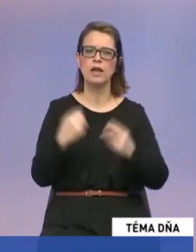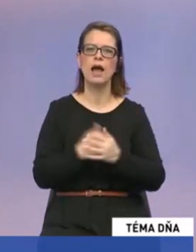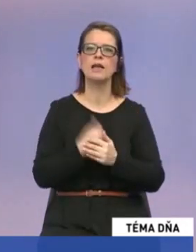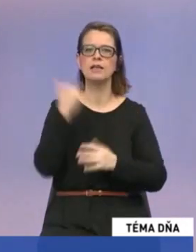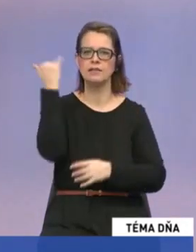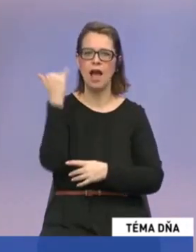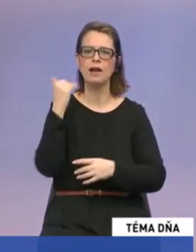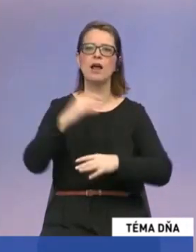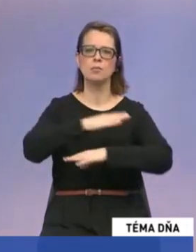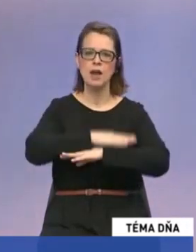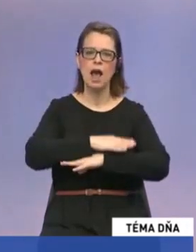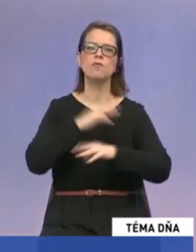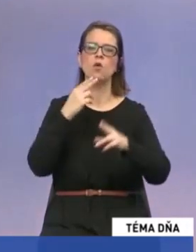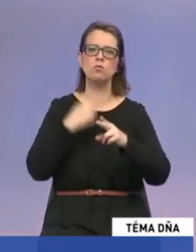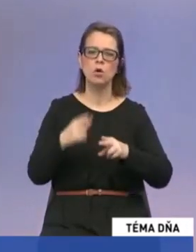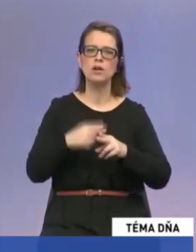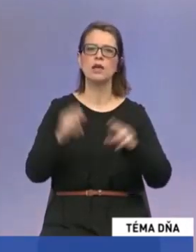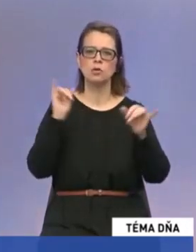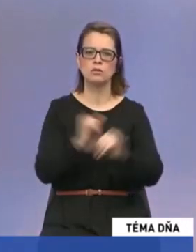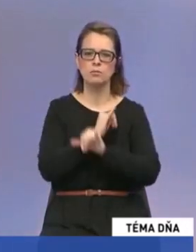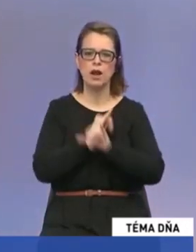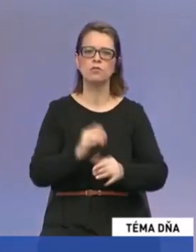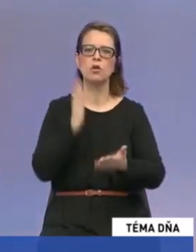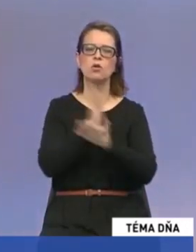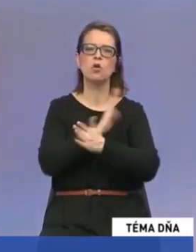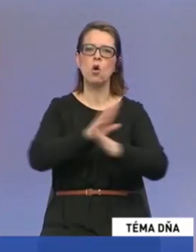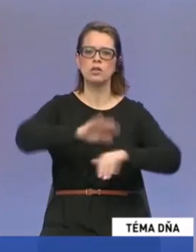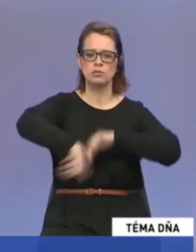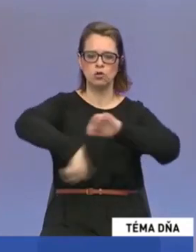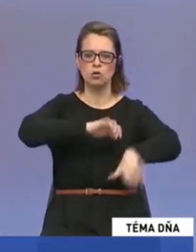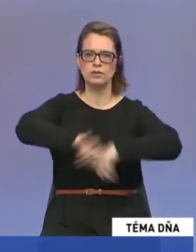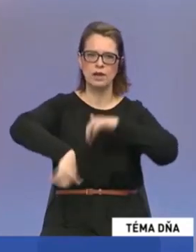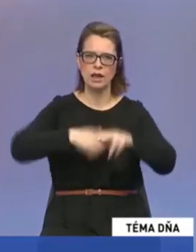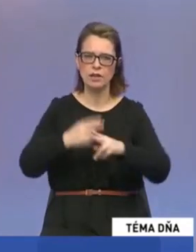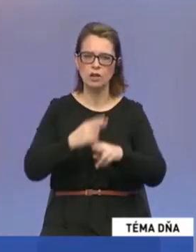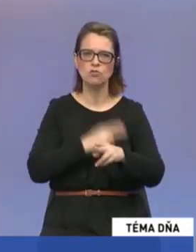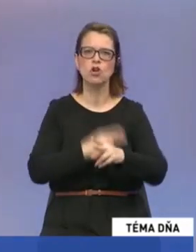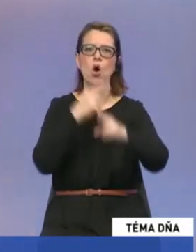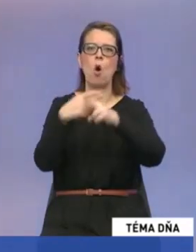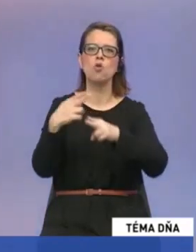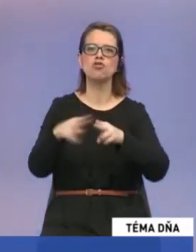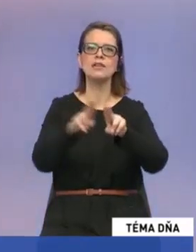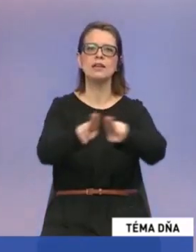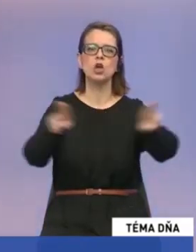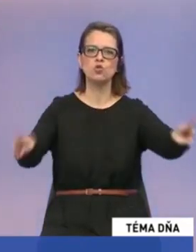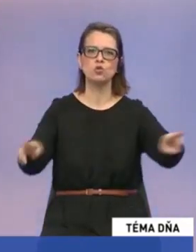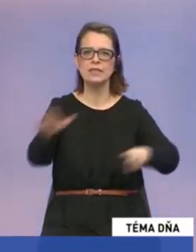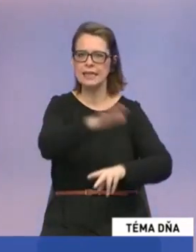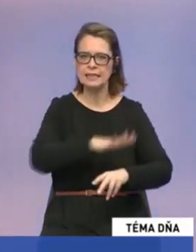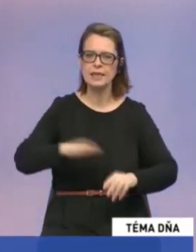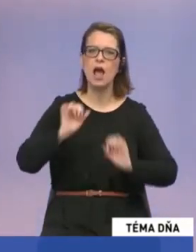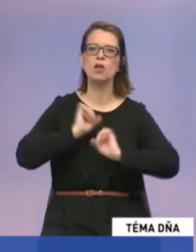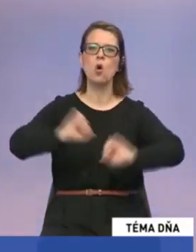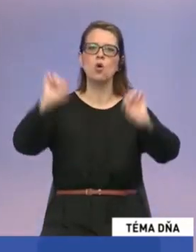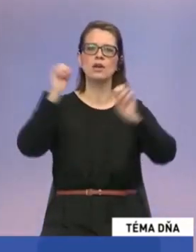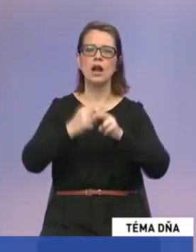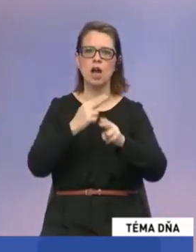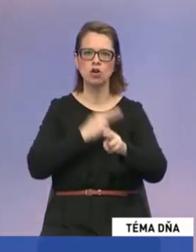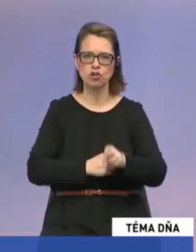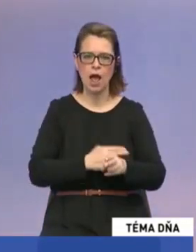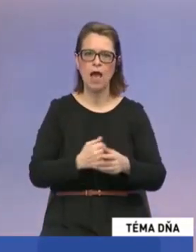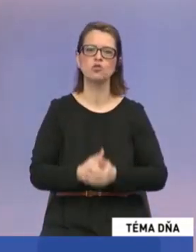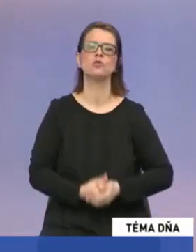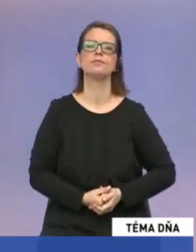čiže právoporiadok, spravodlivosť, konec rozkradania v štáte, očistenie justície, ale samozrejme aj ochrana štátu ako